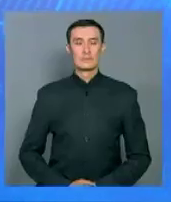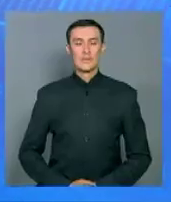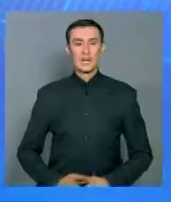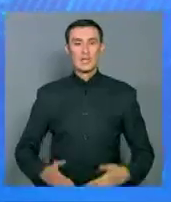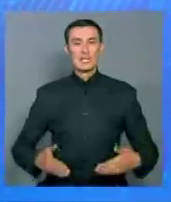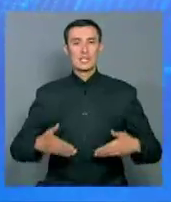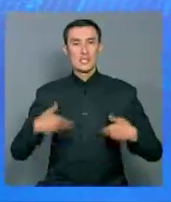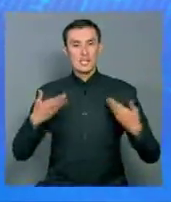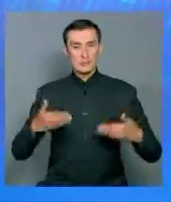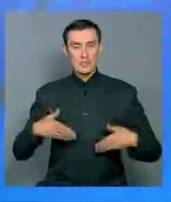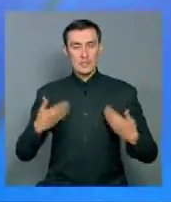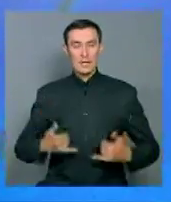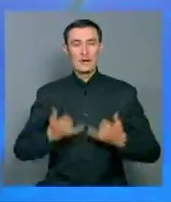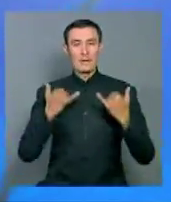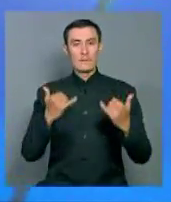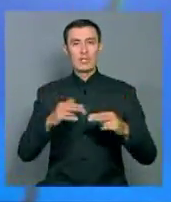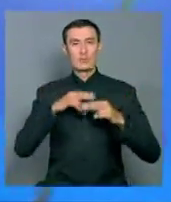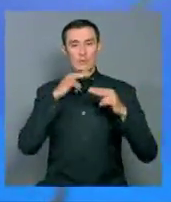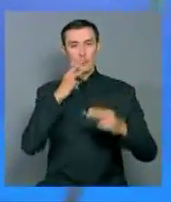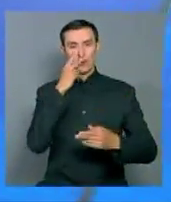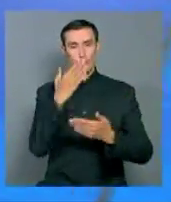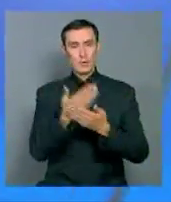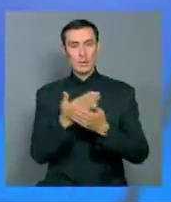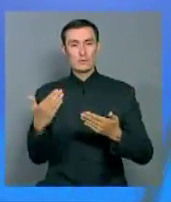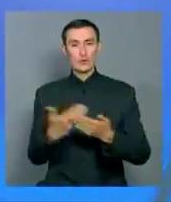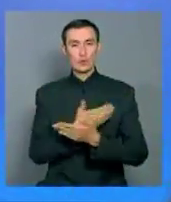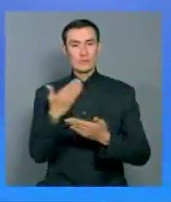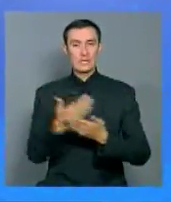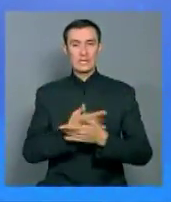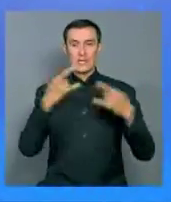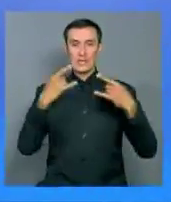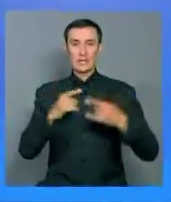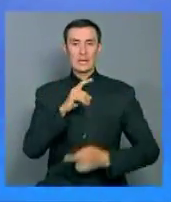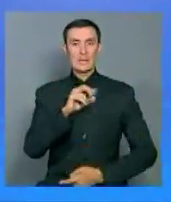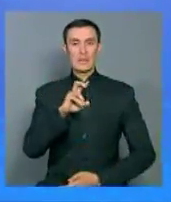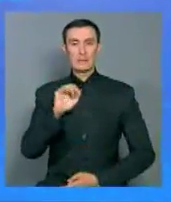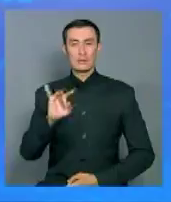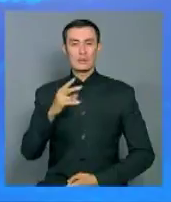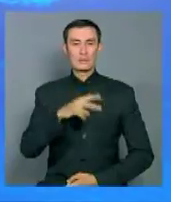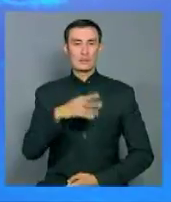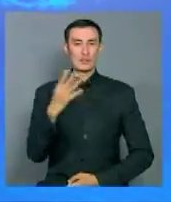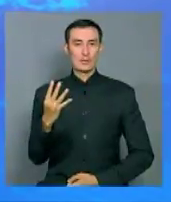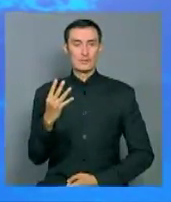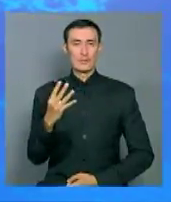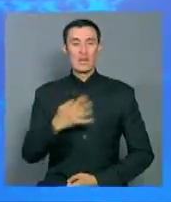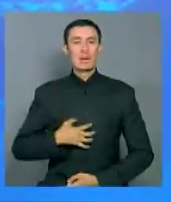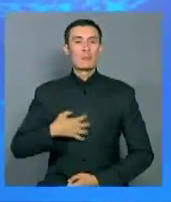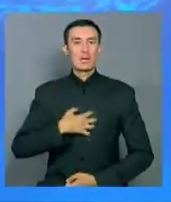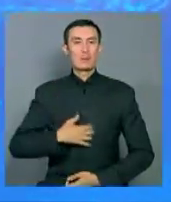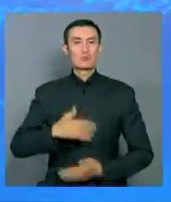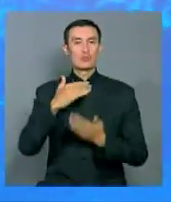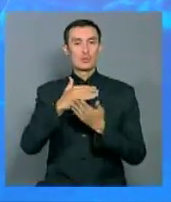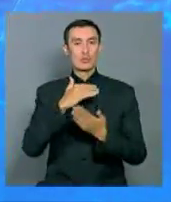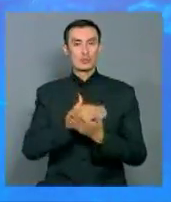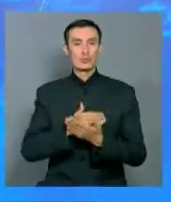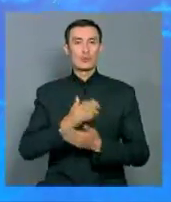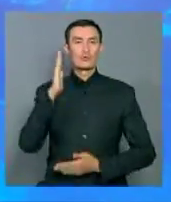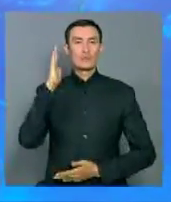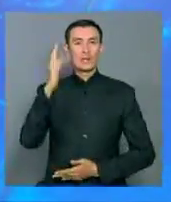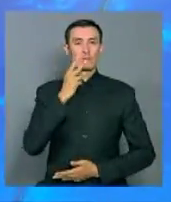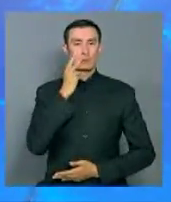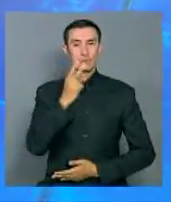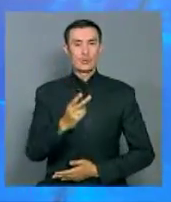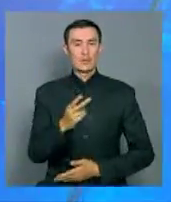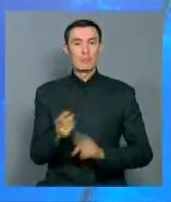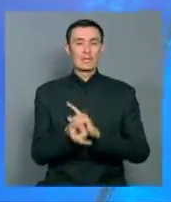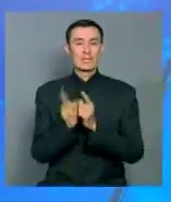Время новостей, с вами Арстан Балтин, а также Хасан Исраилов. Здравствуйте. Программную статью главы государства «Взгляд в будущее. Модернизация